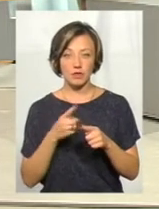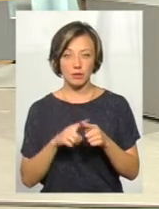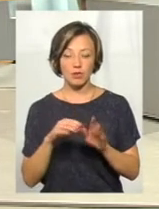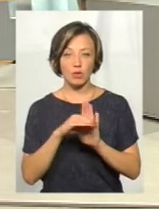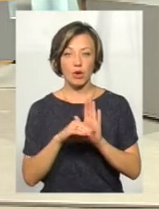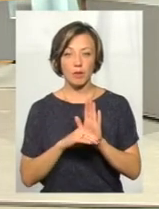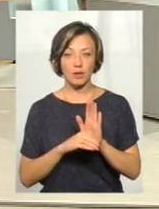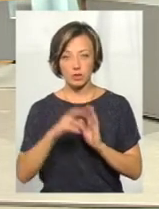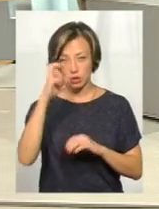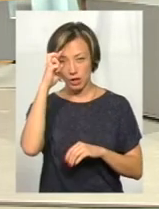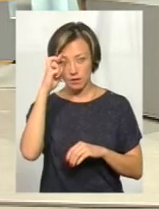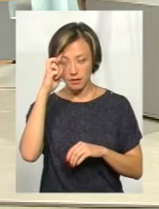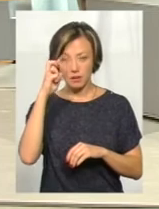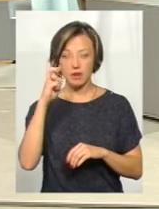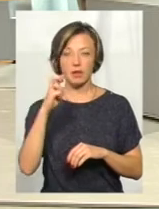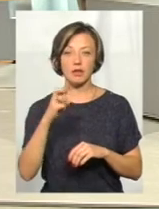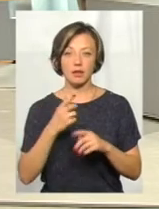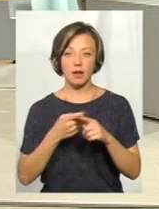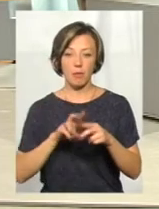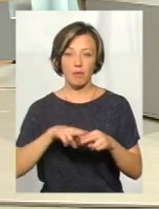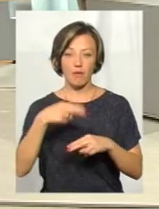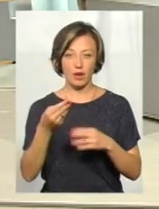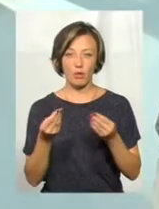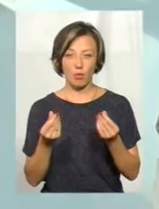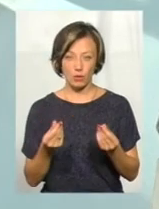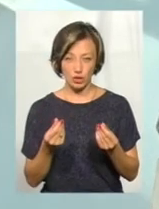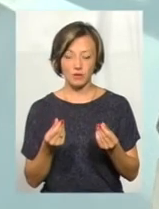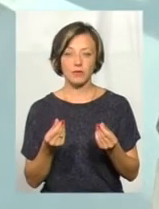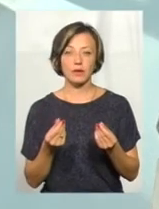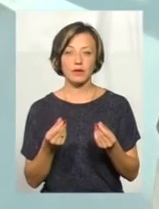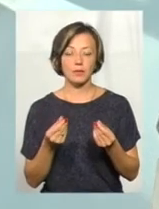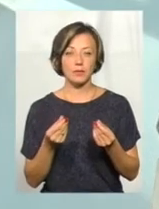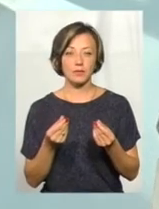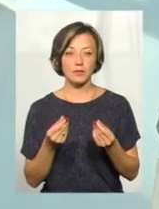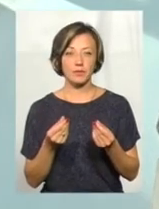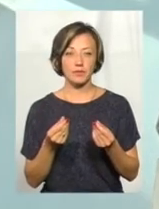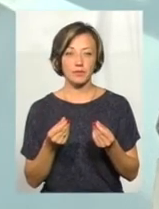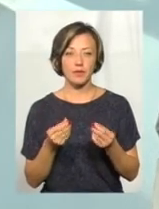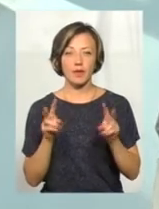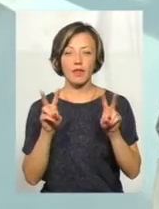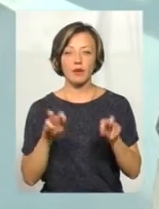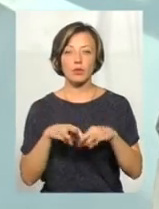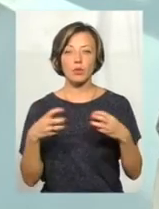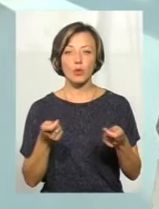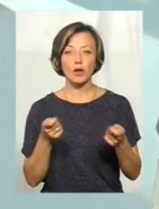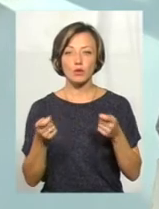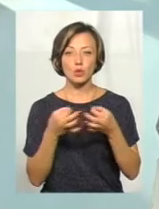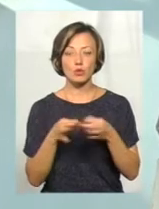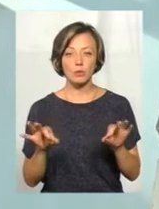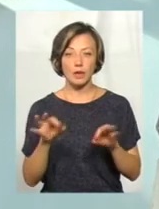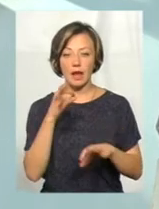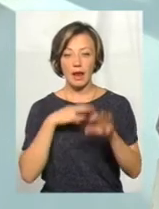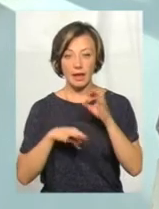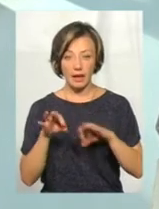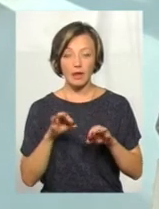програмі державній реємбурсації або названі уряди «Доступні ліки»,